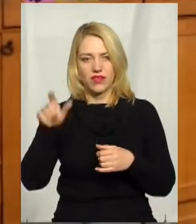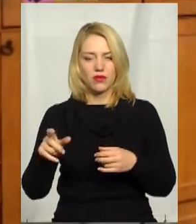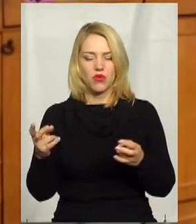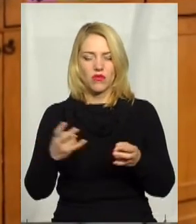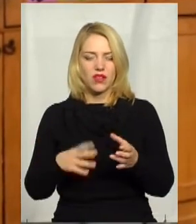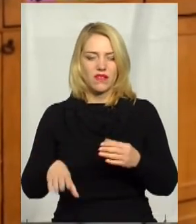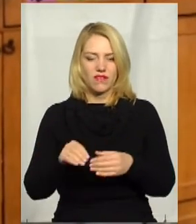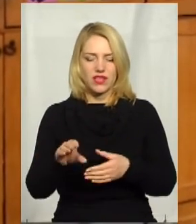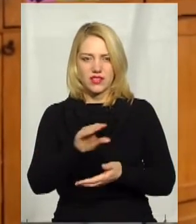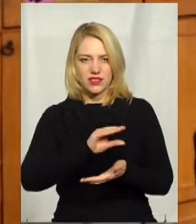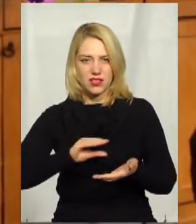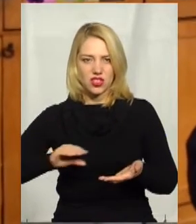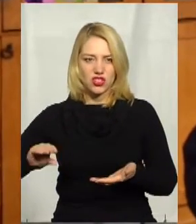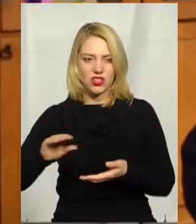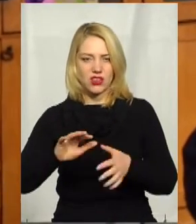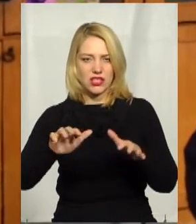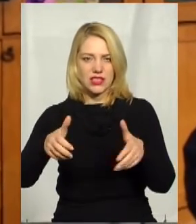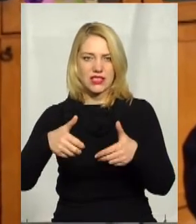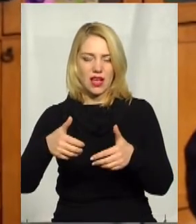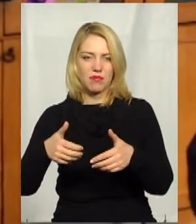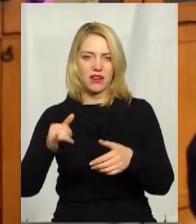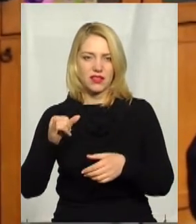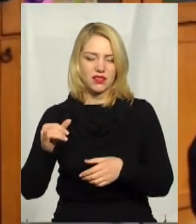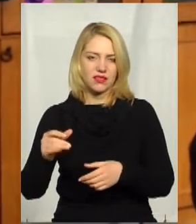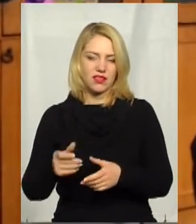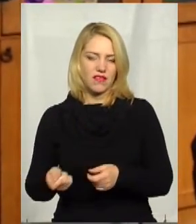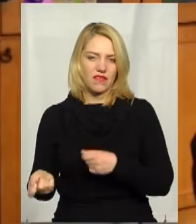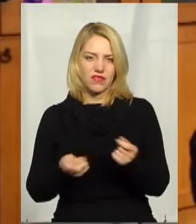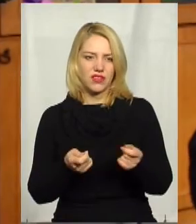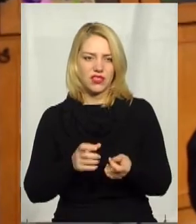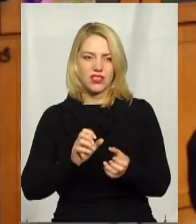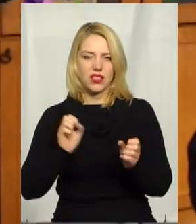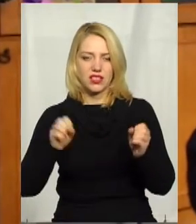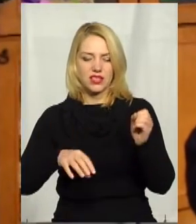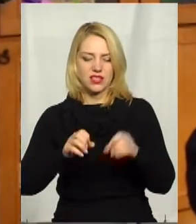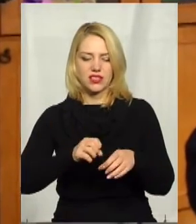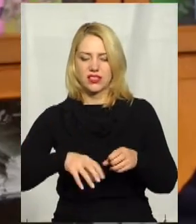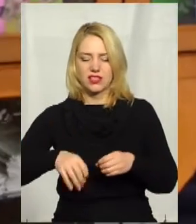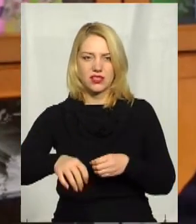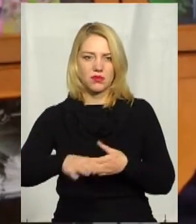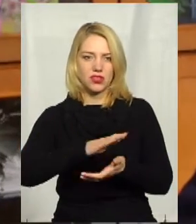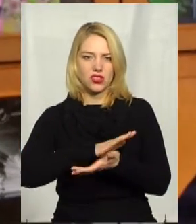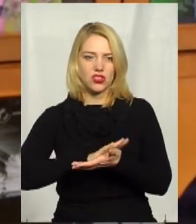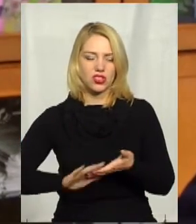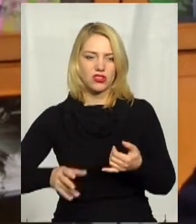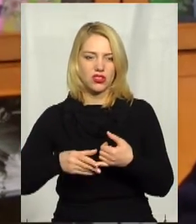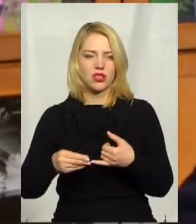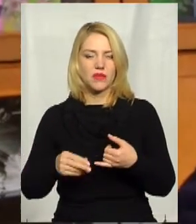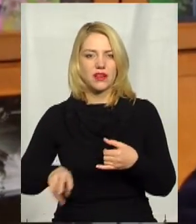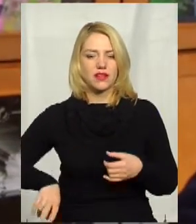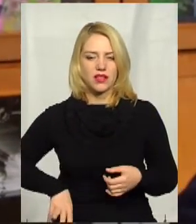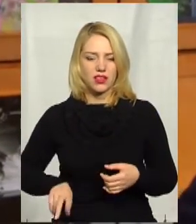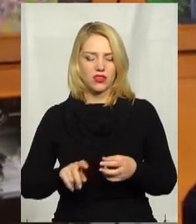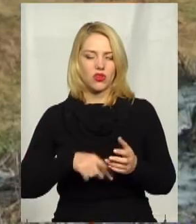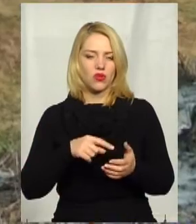цього грунту забрати, вивезти і засипати чистою землею. Директор комунальної служби